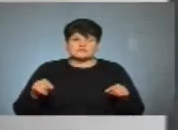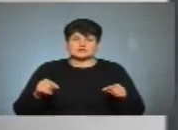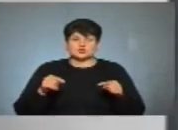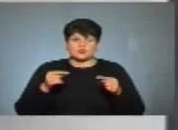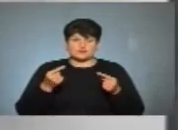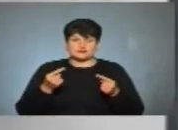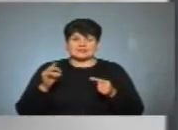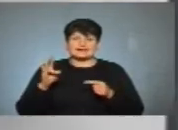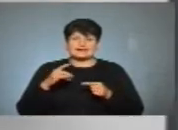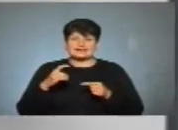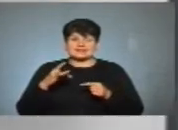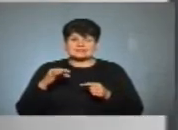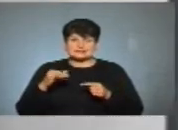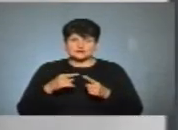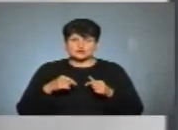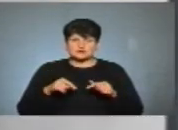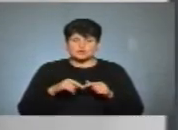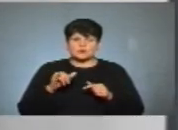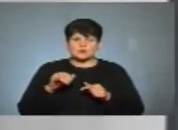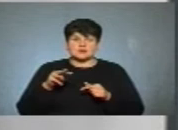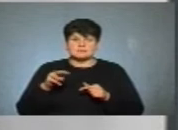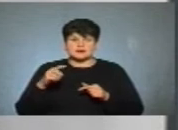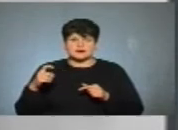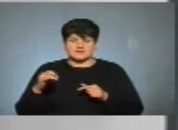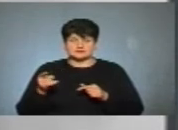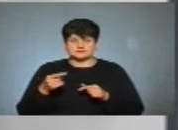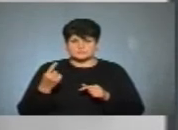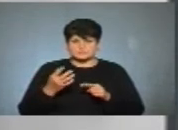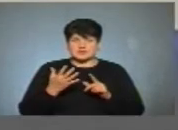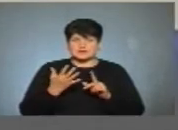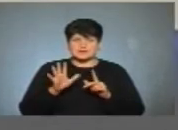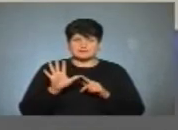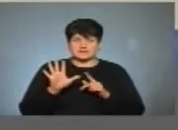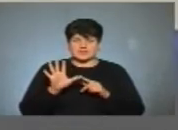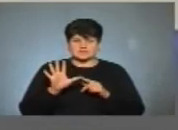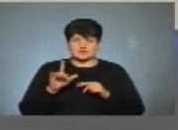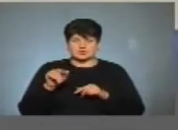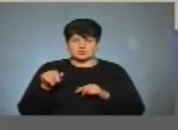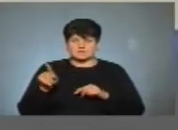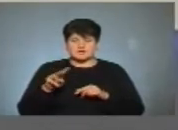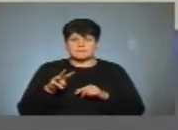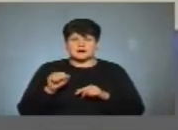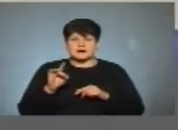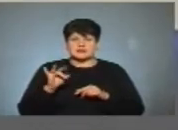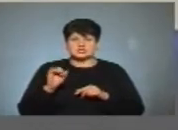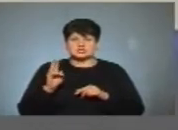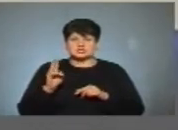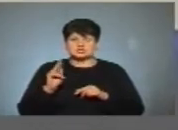християнської організації УМХ на Тернопільщині. П'ятий номер, Марічка Гузьо,